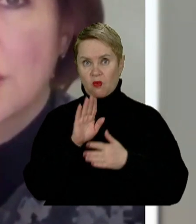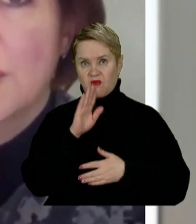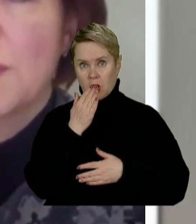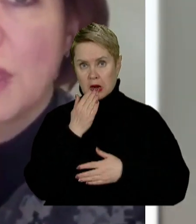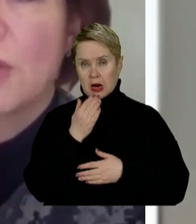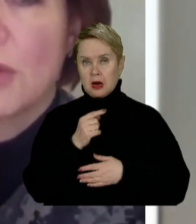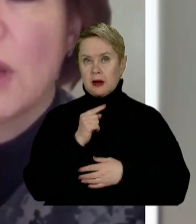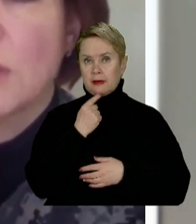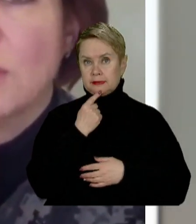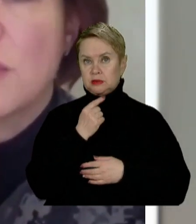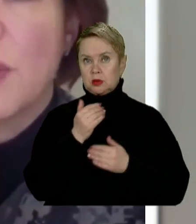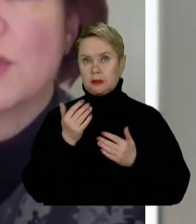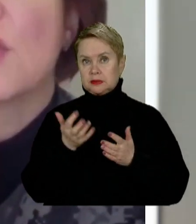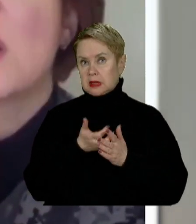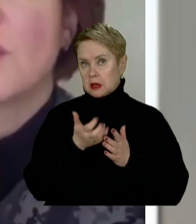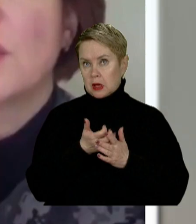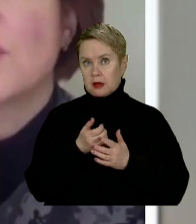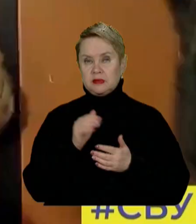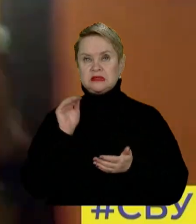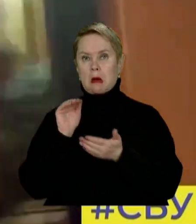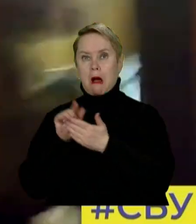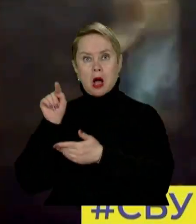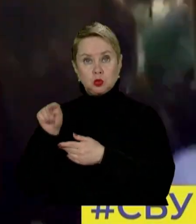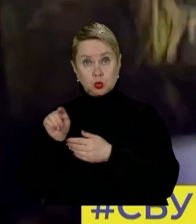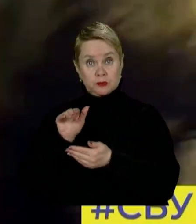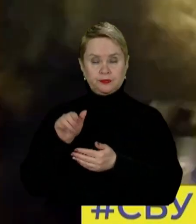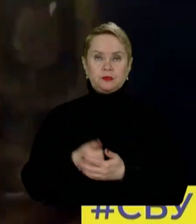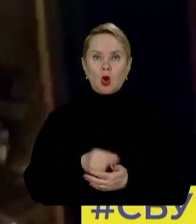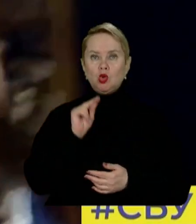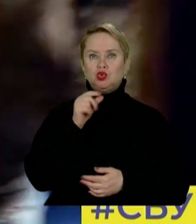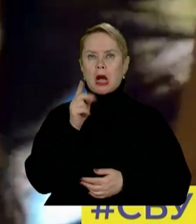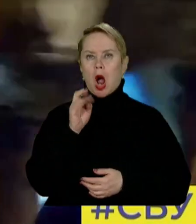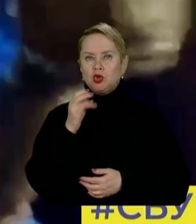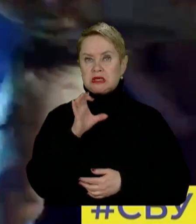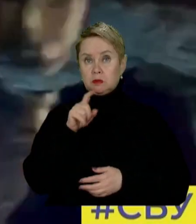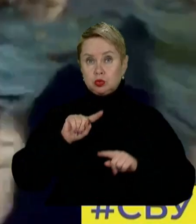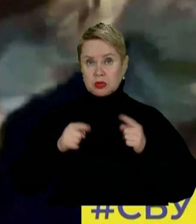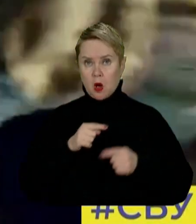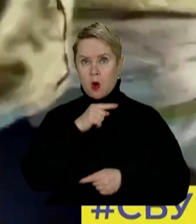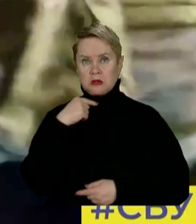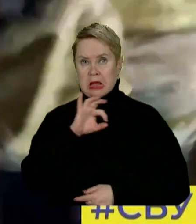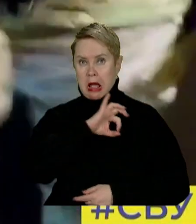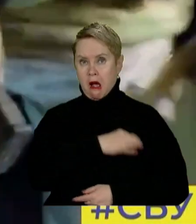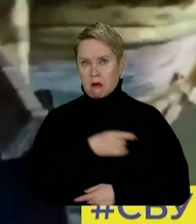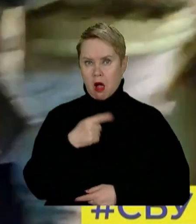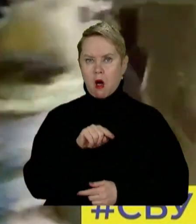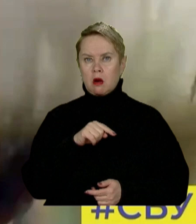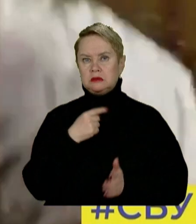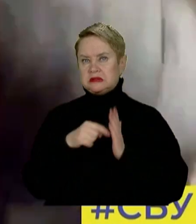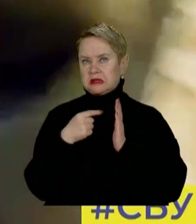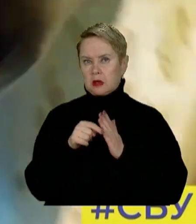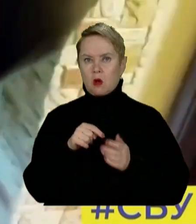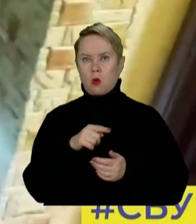ворога критичну межу недоторканого запасу. На Черкащині ж СБУ затримала російського агента, який розвідував